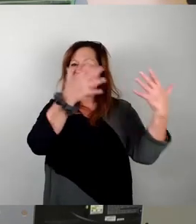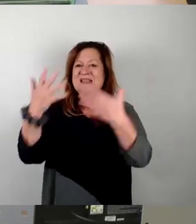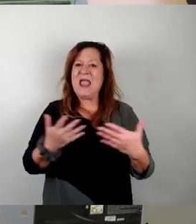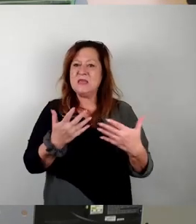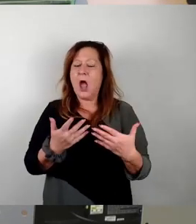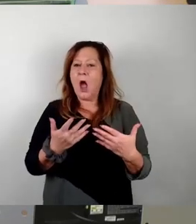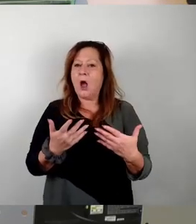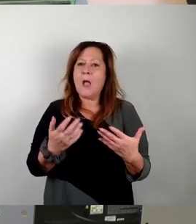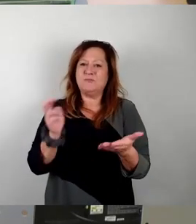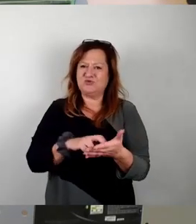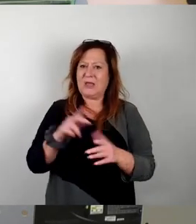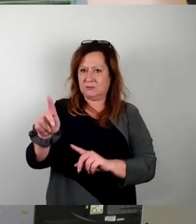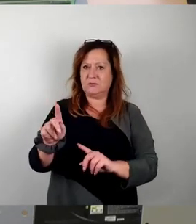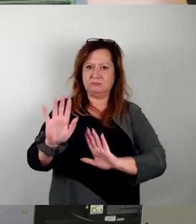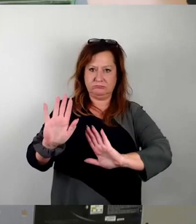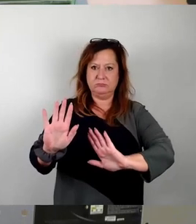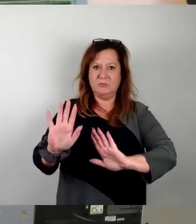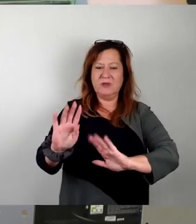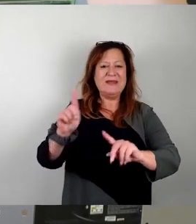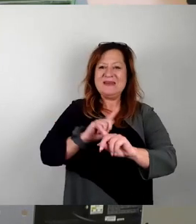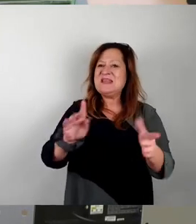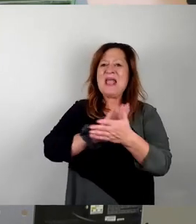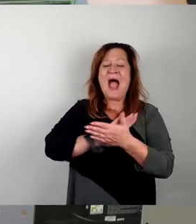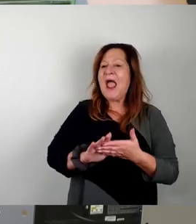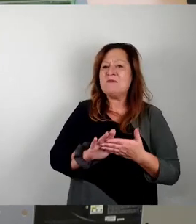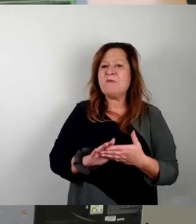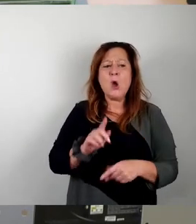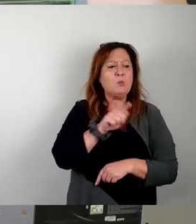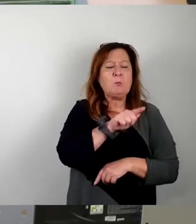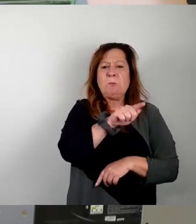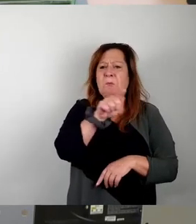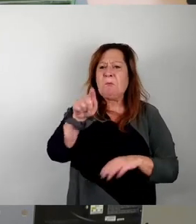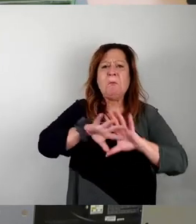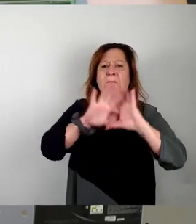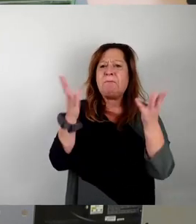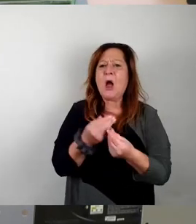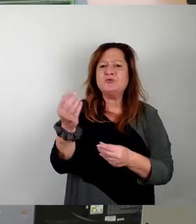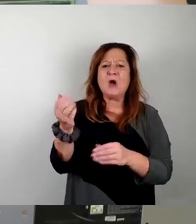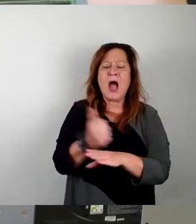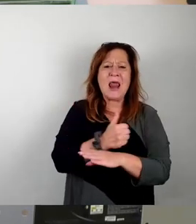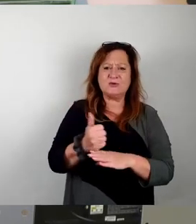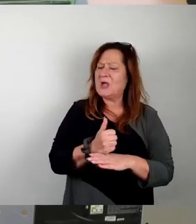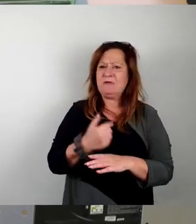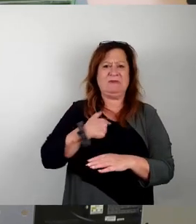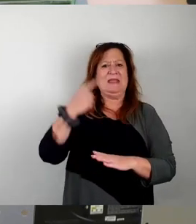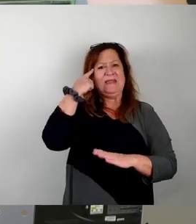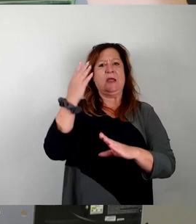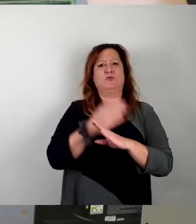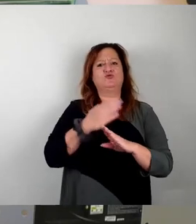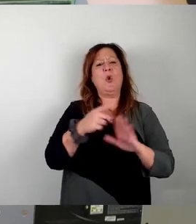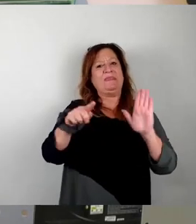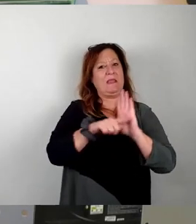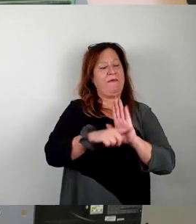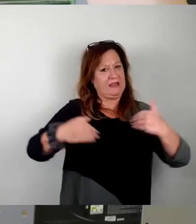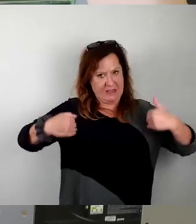bleiben. Also es ist nicht ein pauschalisiertes Drübergehen, sondern es ist ein Abwägen und, wie ich finde, eine differenzierte Haltung, um mit diesem